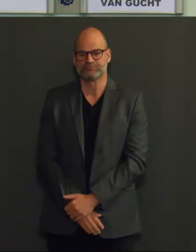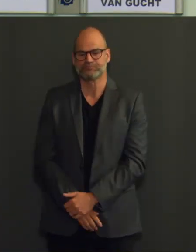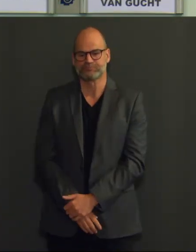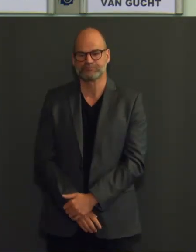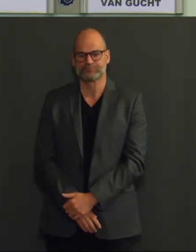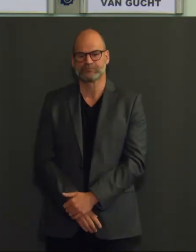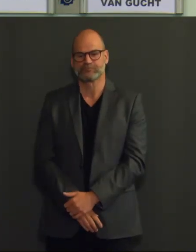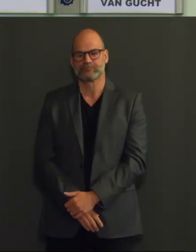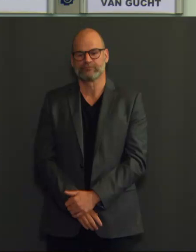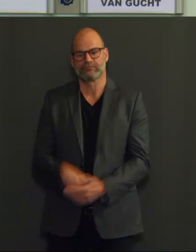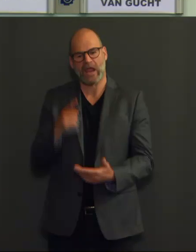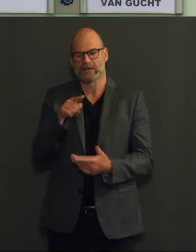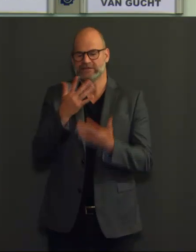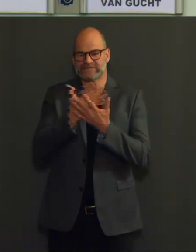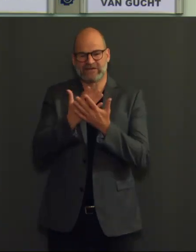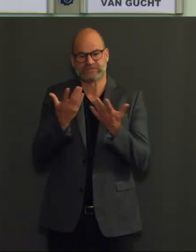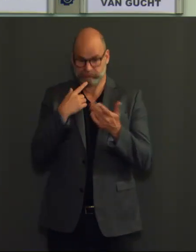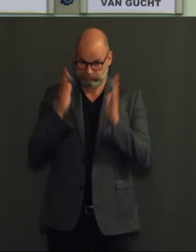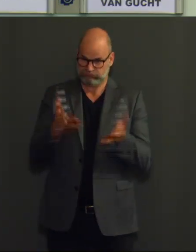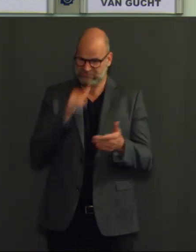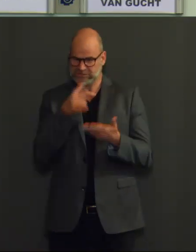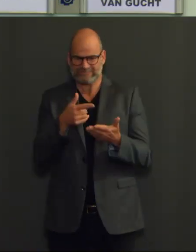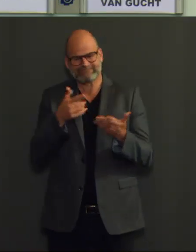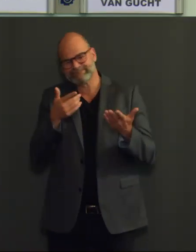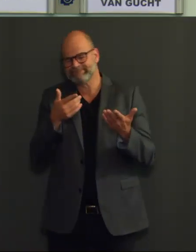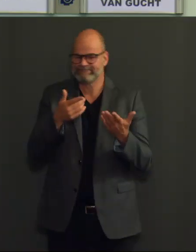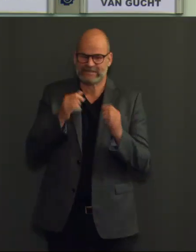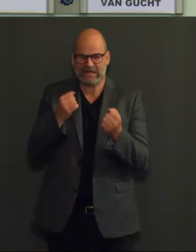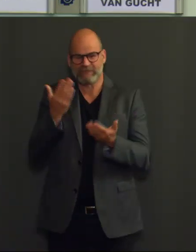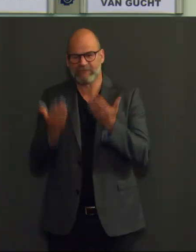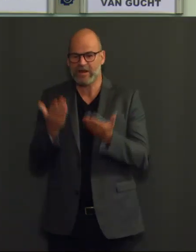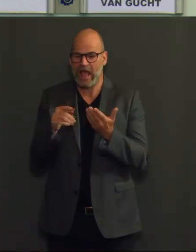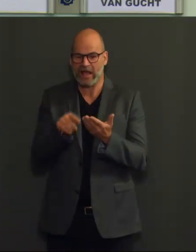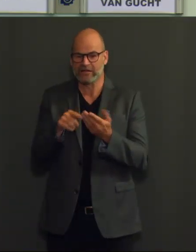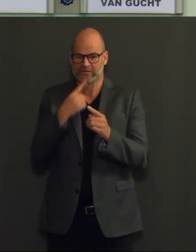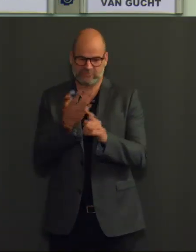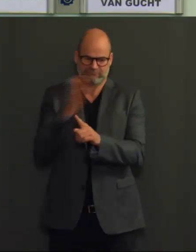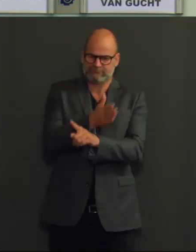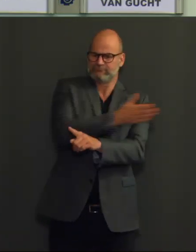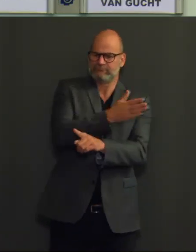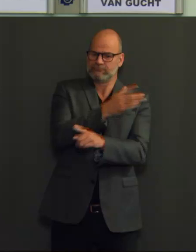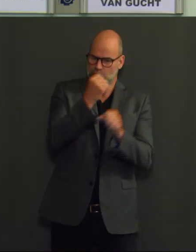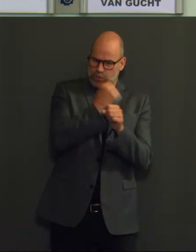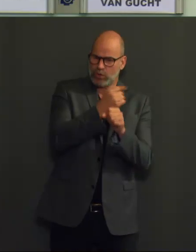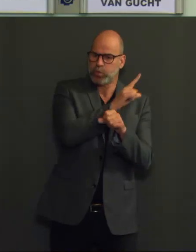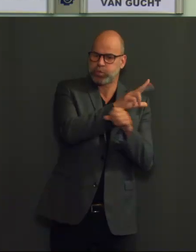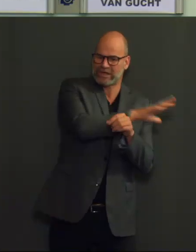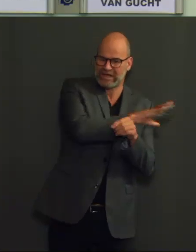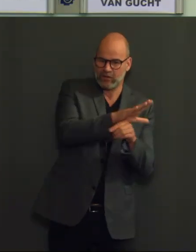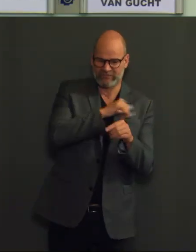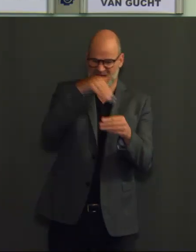het feit dat we een volledige werkweek vergelijken met een week waarin hemelvaart valt. Als we naar de